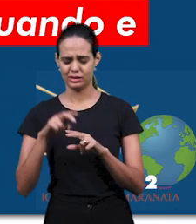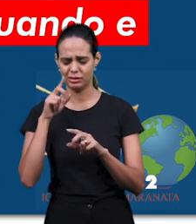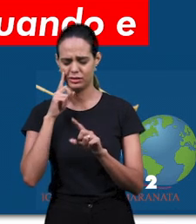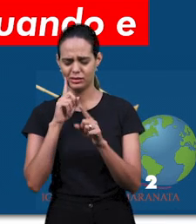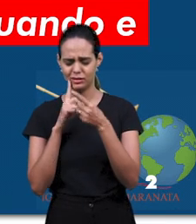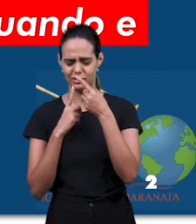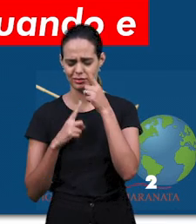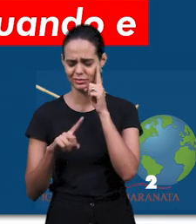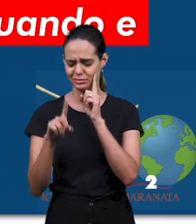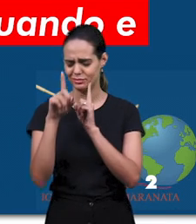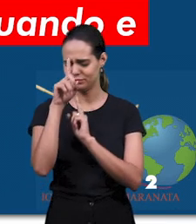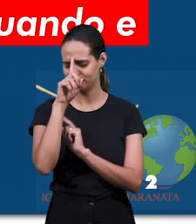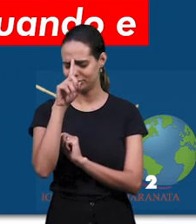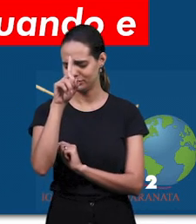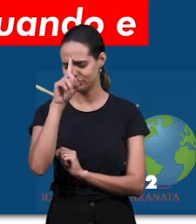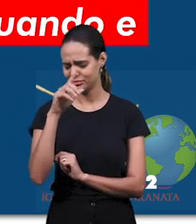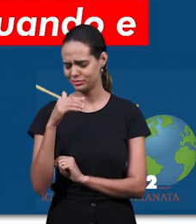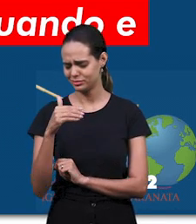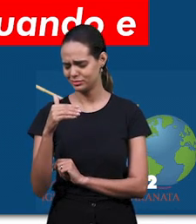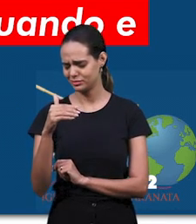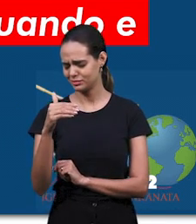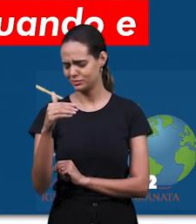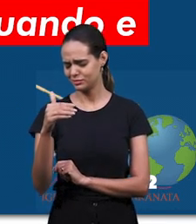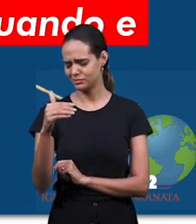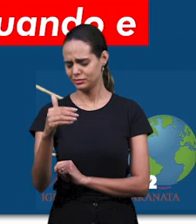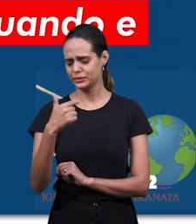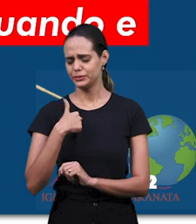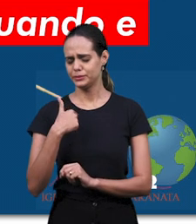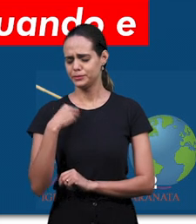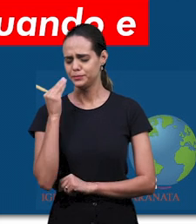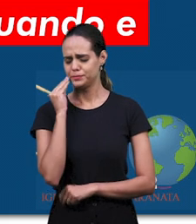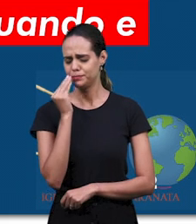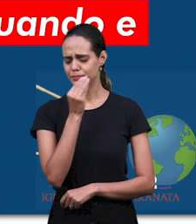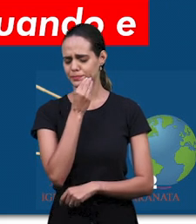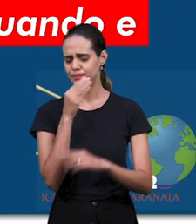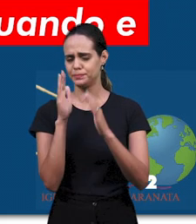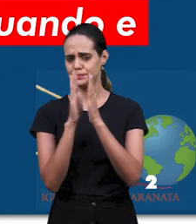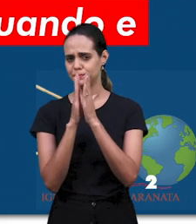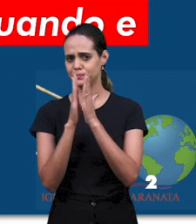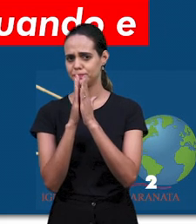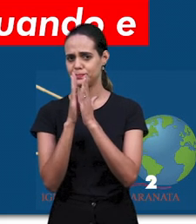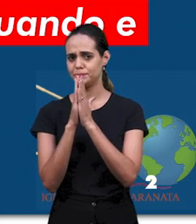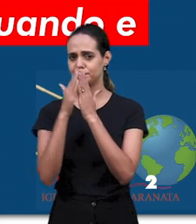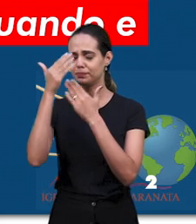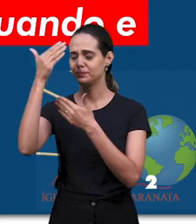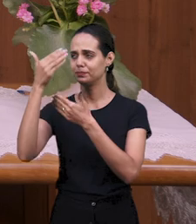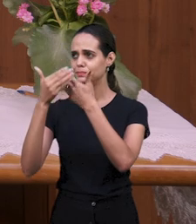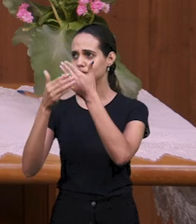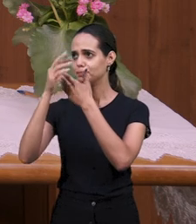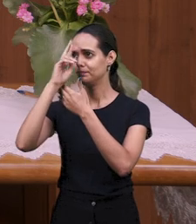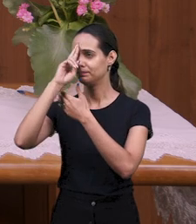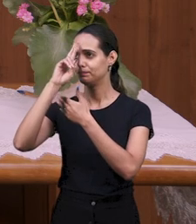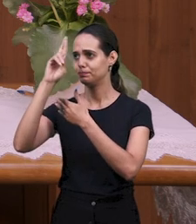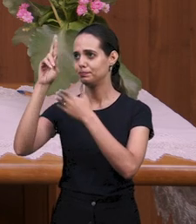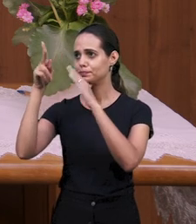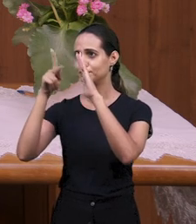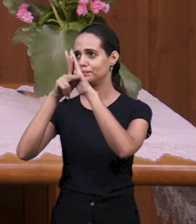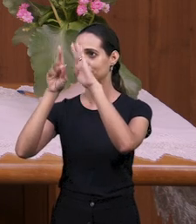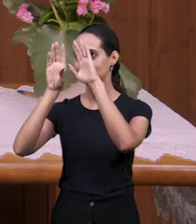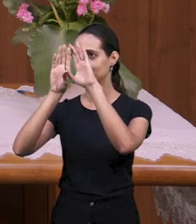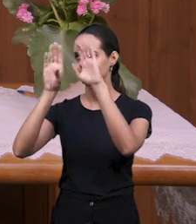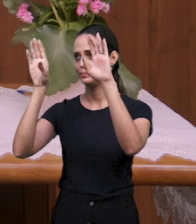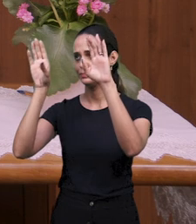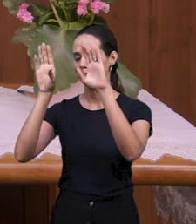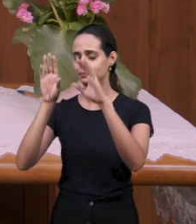дней, и постился, и молился перед Богом Небесным. И так размышляя на этом